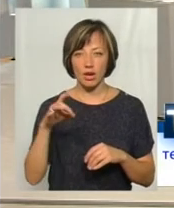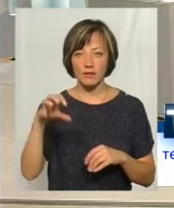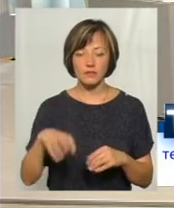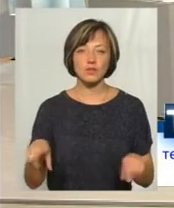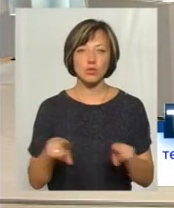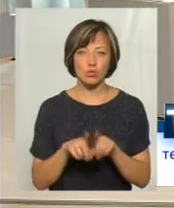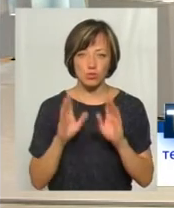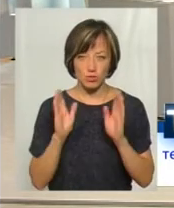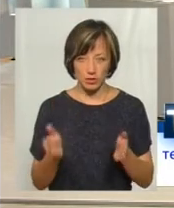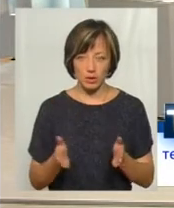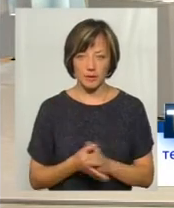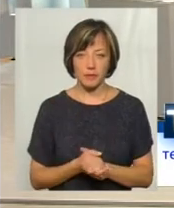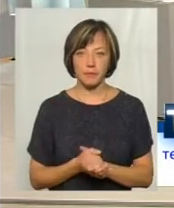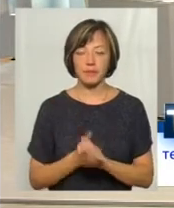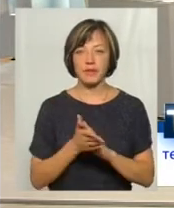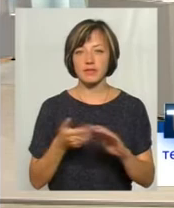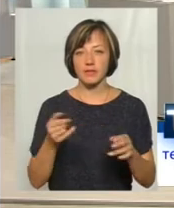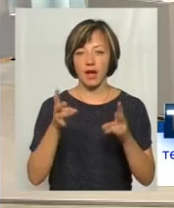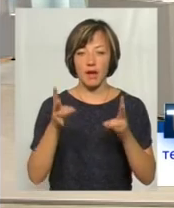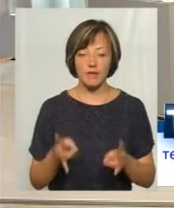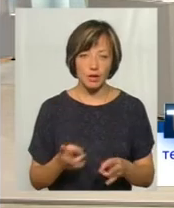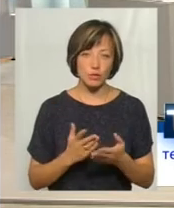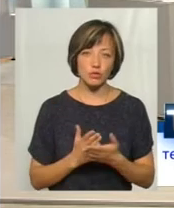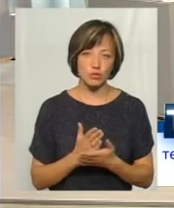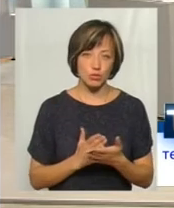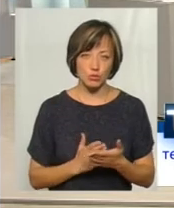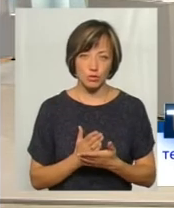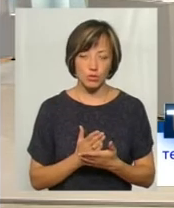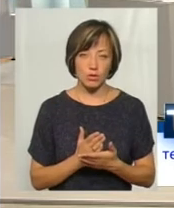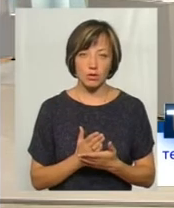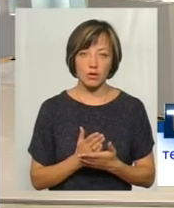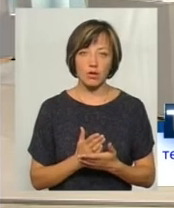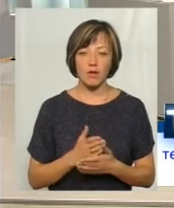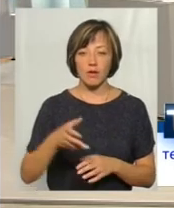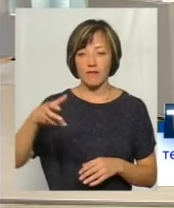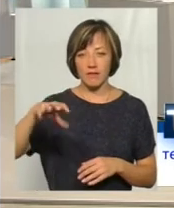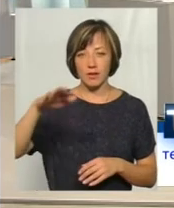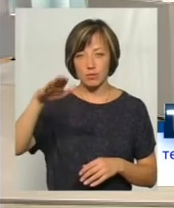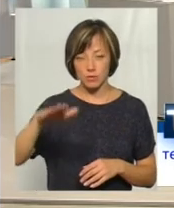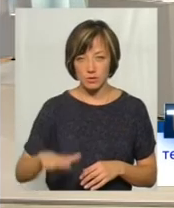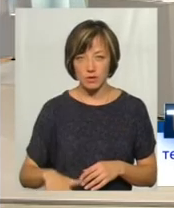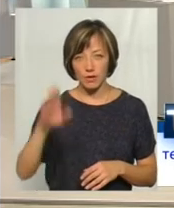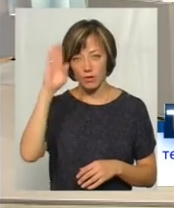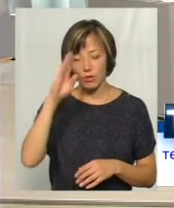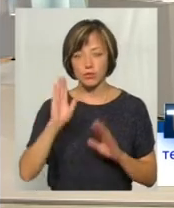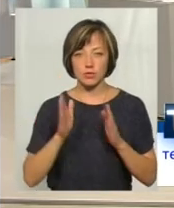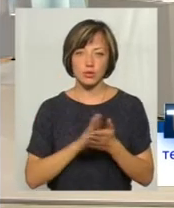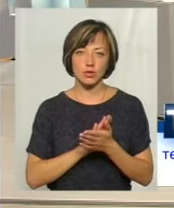соотну. Тобто, визивайте аварійно-диспетчерську службу, вона випустить ту воду, і буде вода